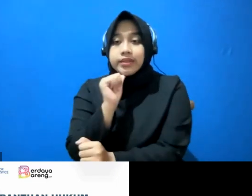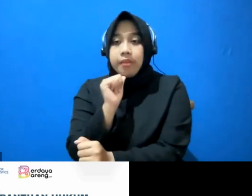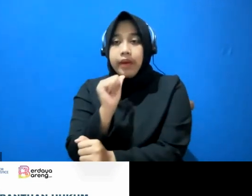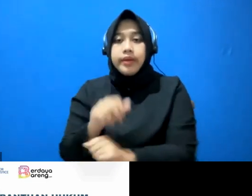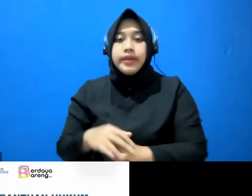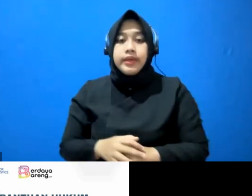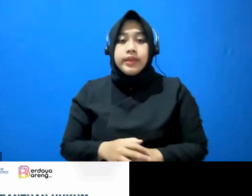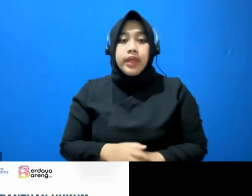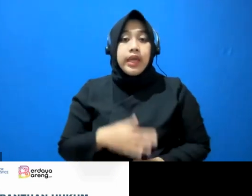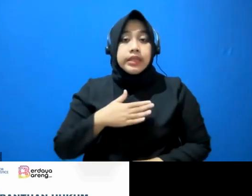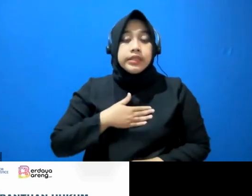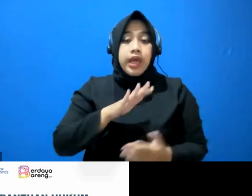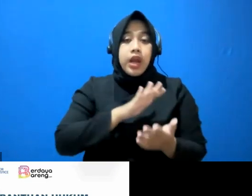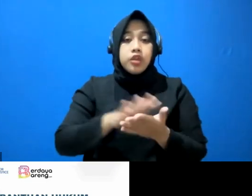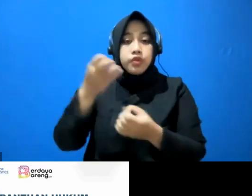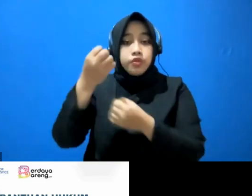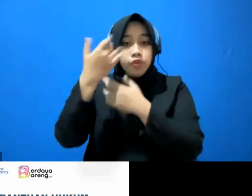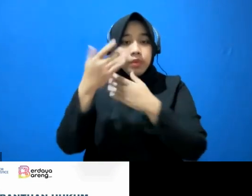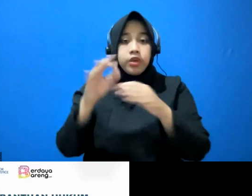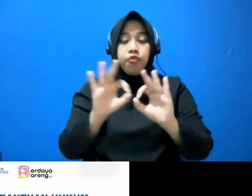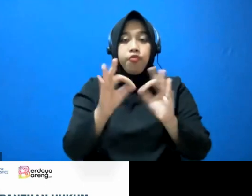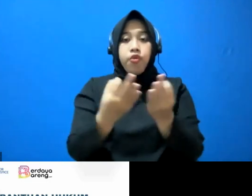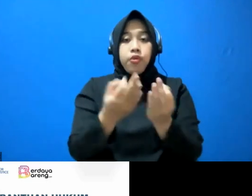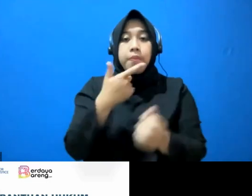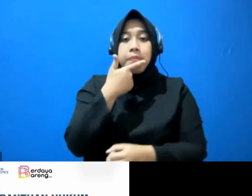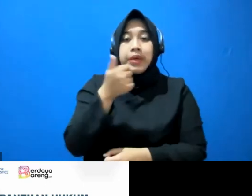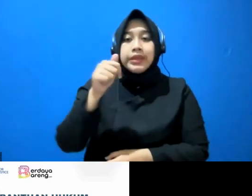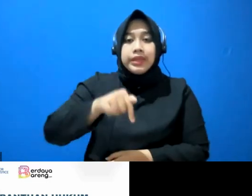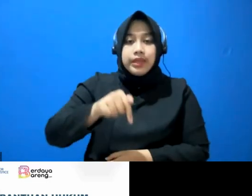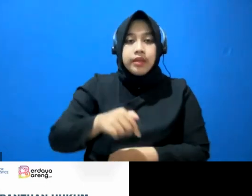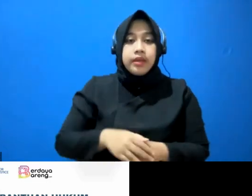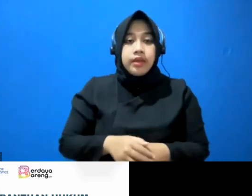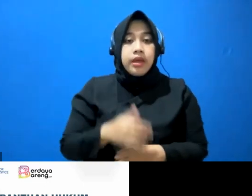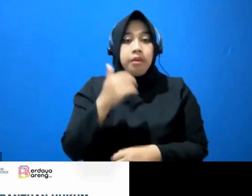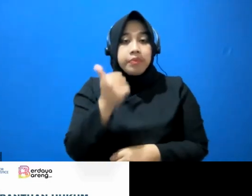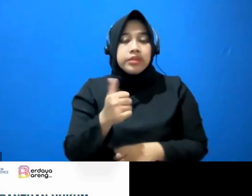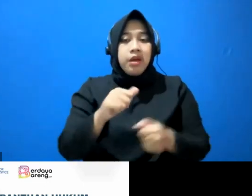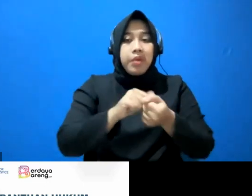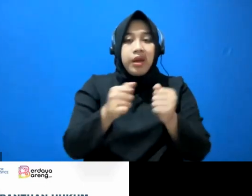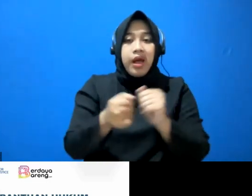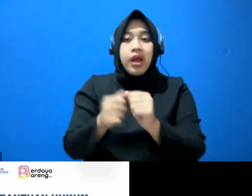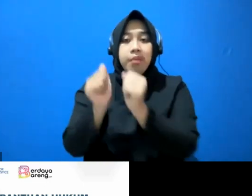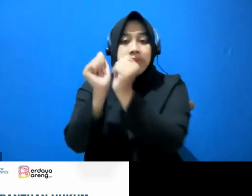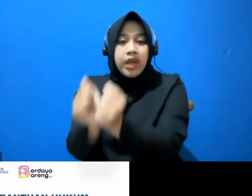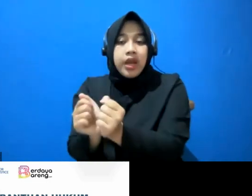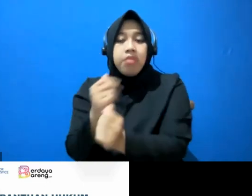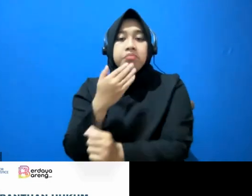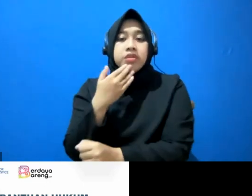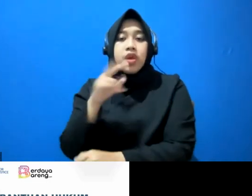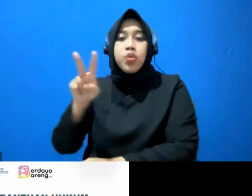saya sampaikan di forum penting ini bisa perkara pidana itu cuma dua kali sidang